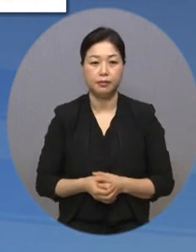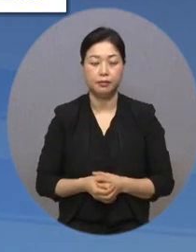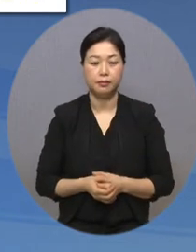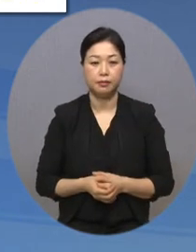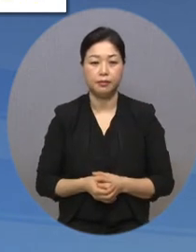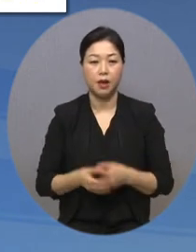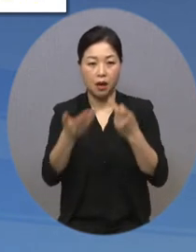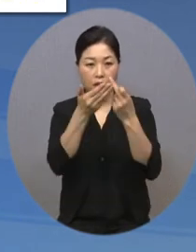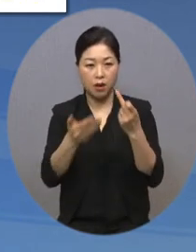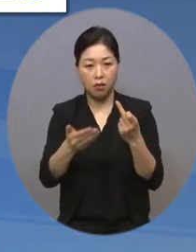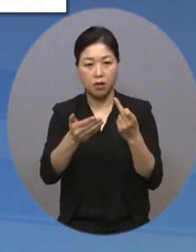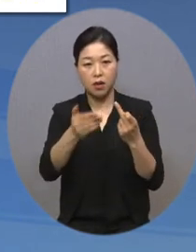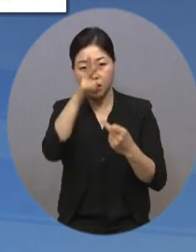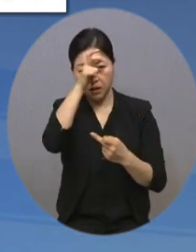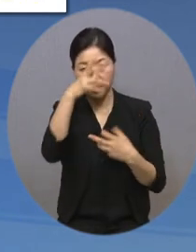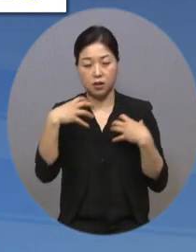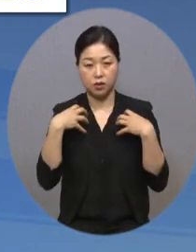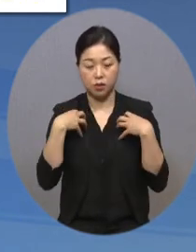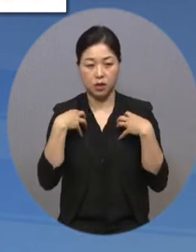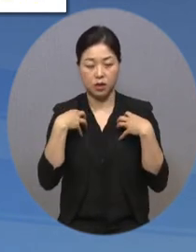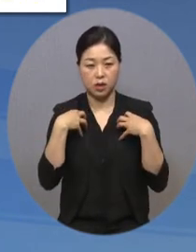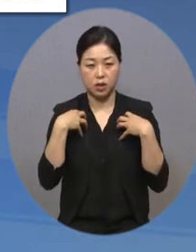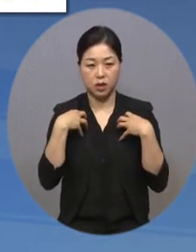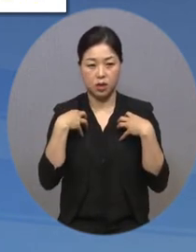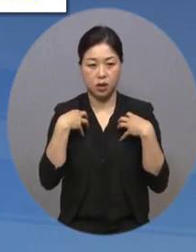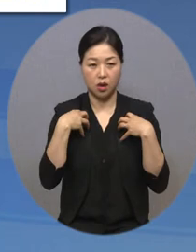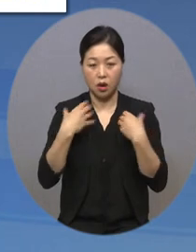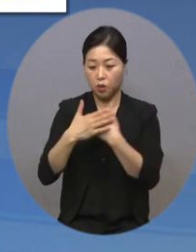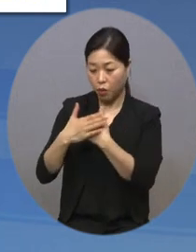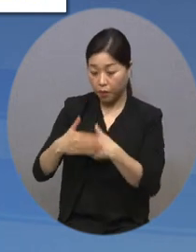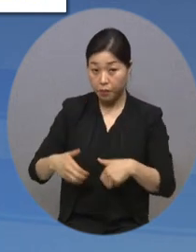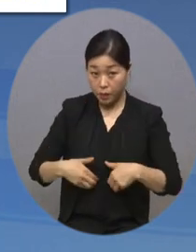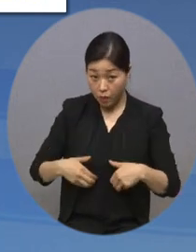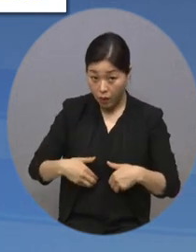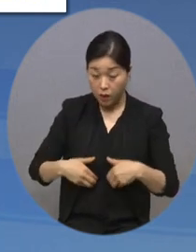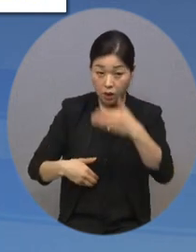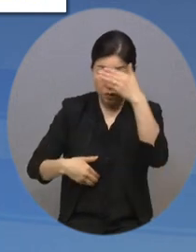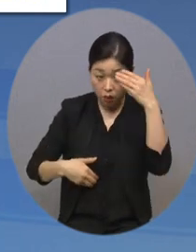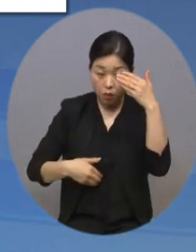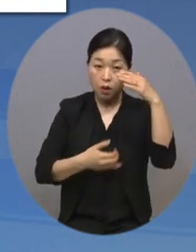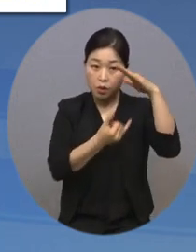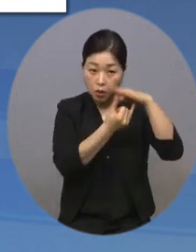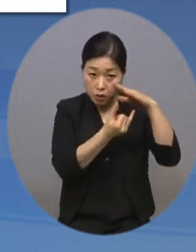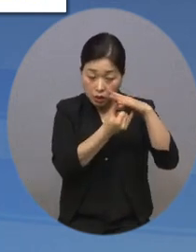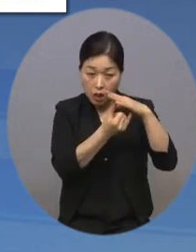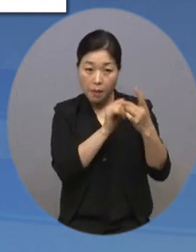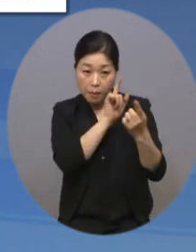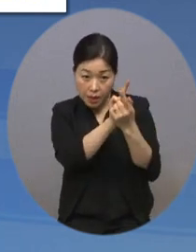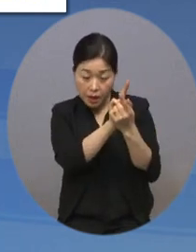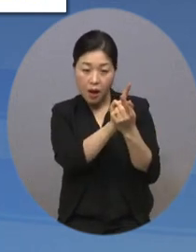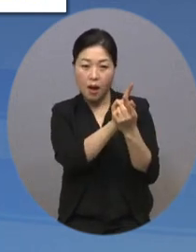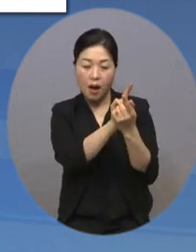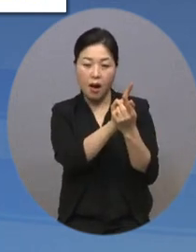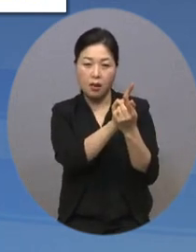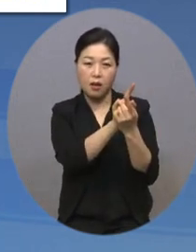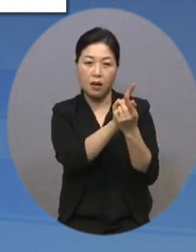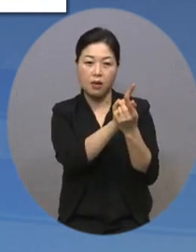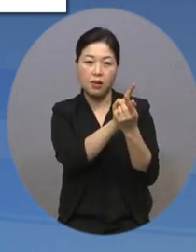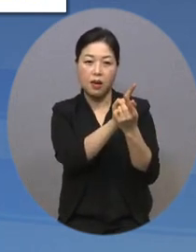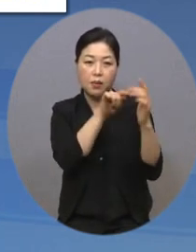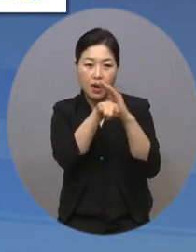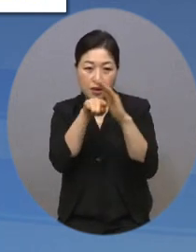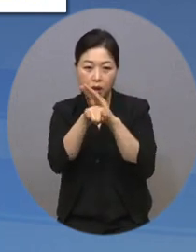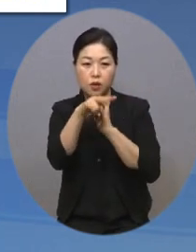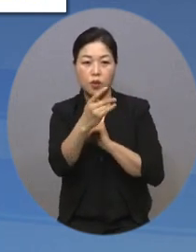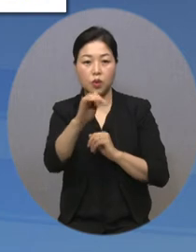강원경찰청이 도움이 필요한 청소년을 직접 찾아가는 청소년상담소 도란도란을 운영한다고 지난